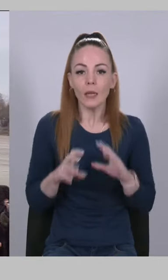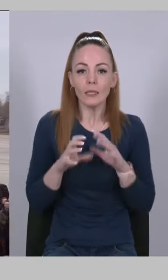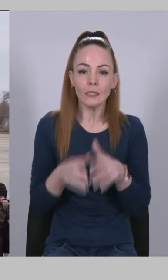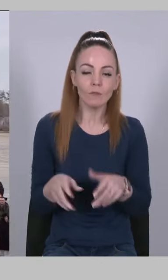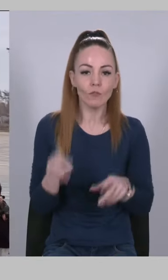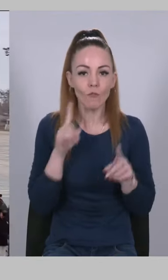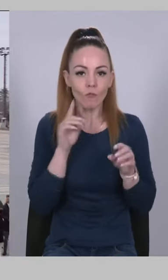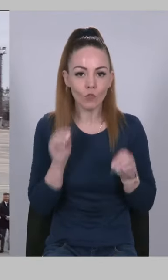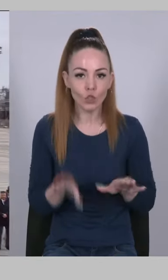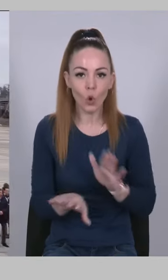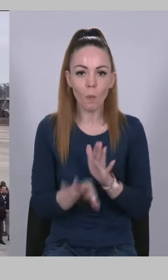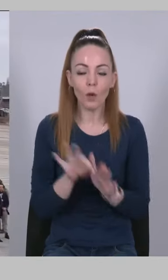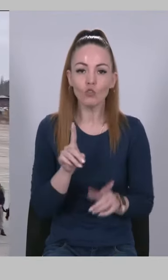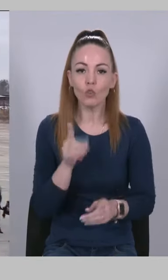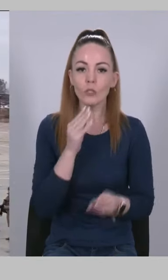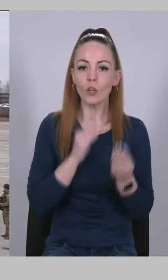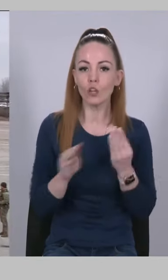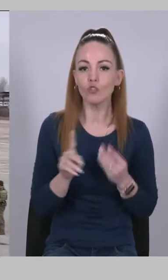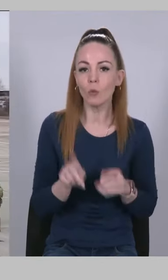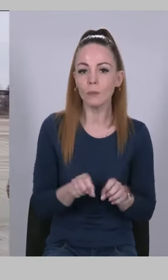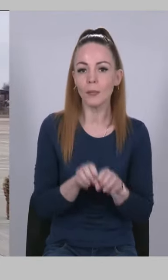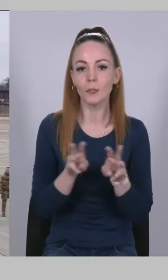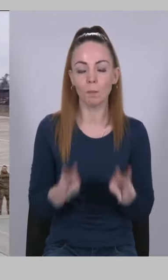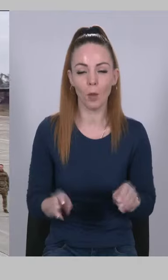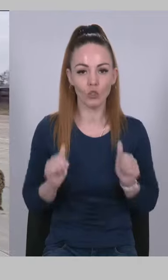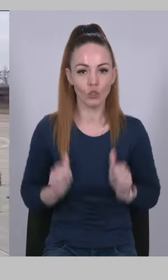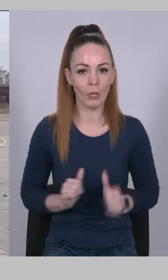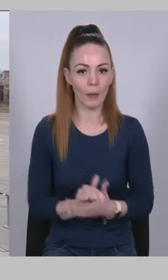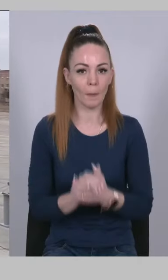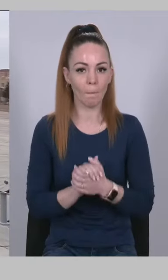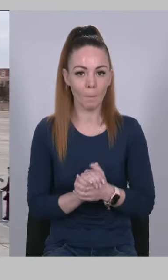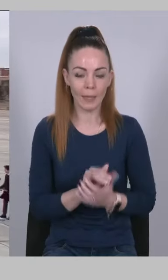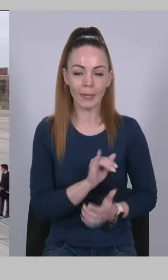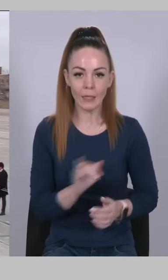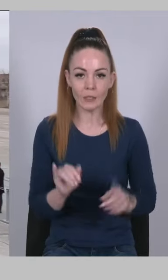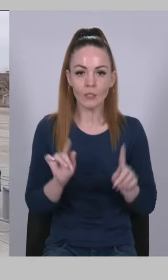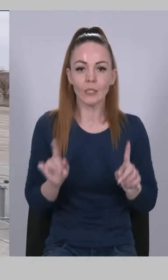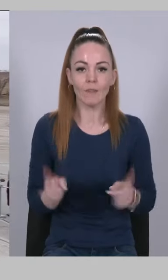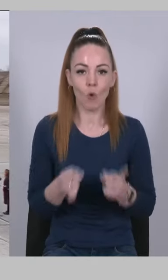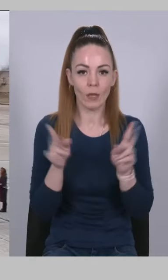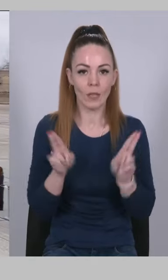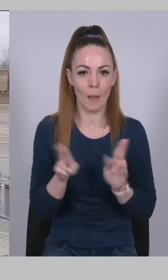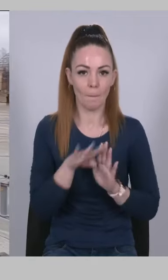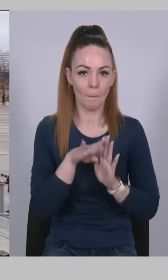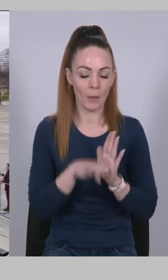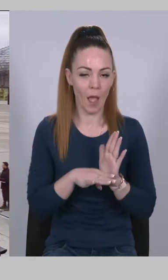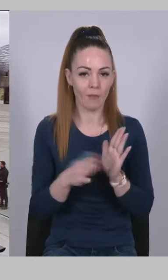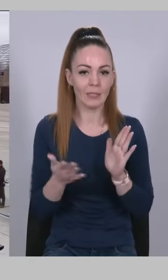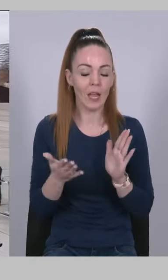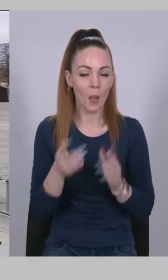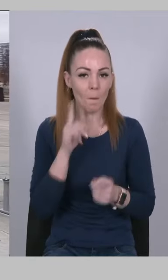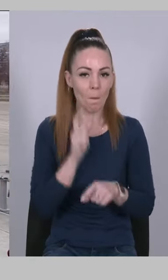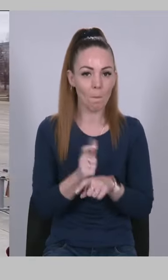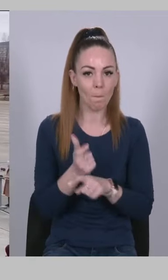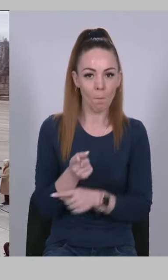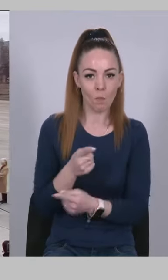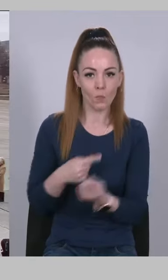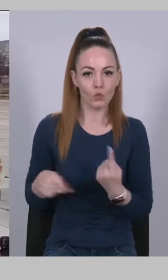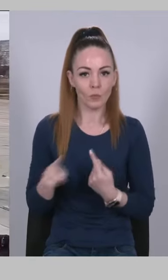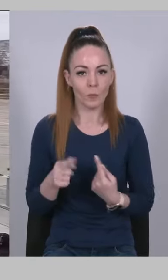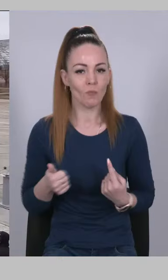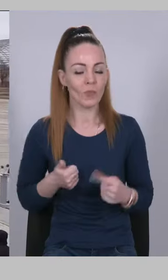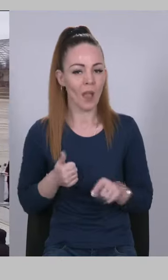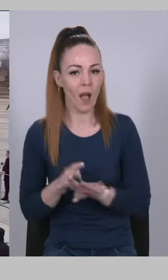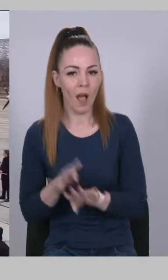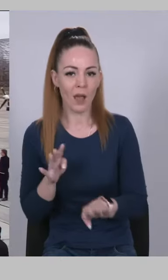краще. Для того, щоб забезпечити мир і створити правила, за якими більша армія чи